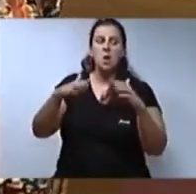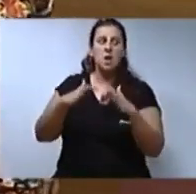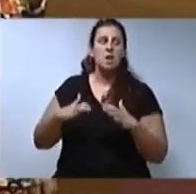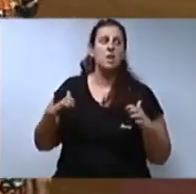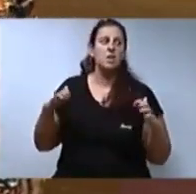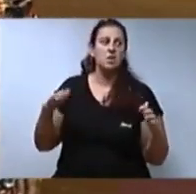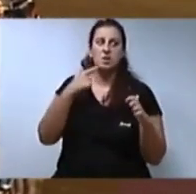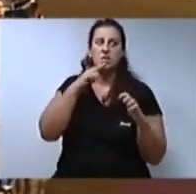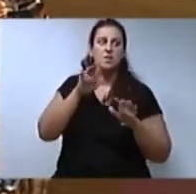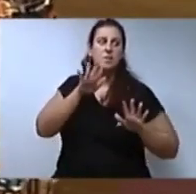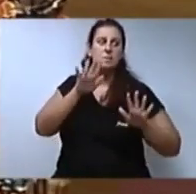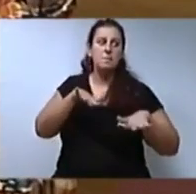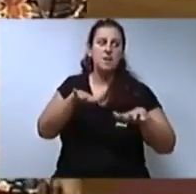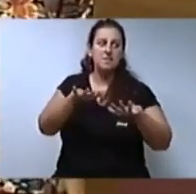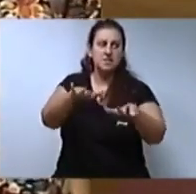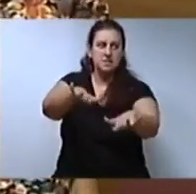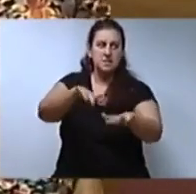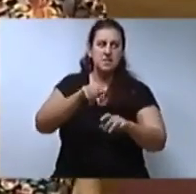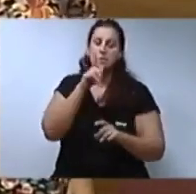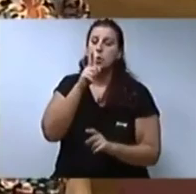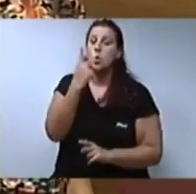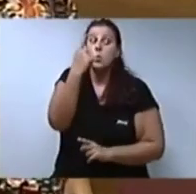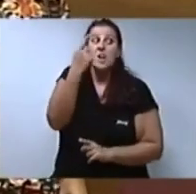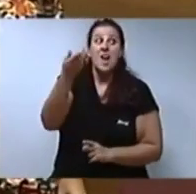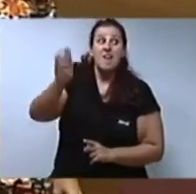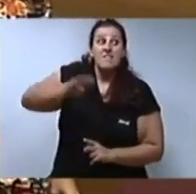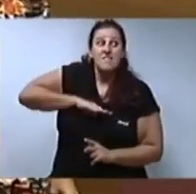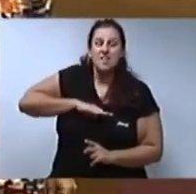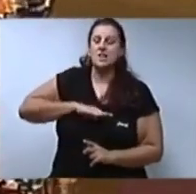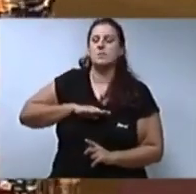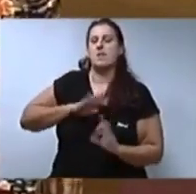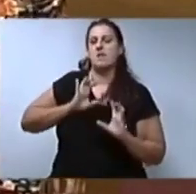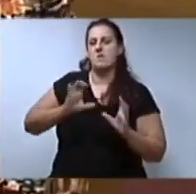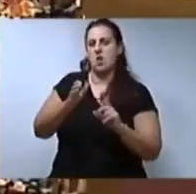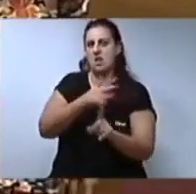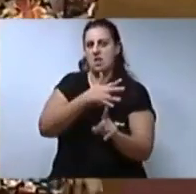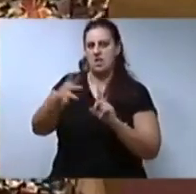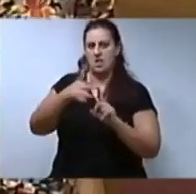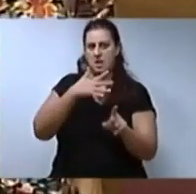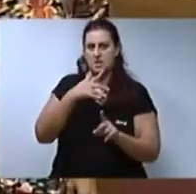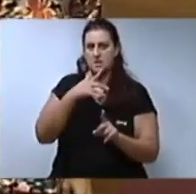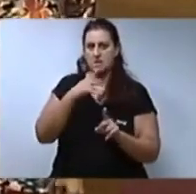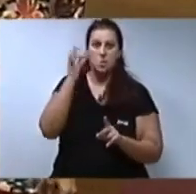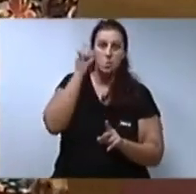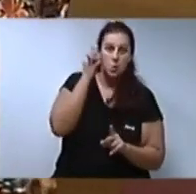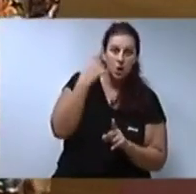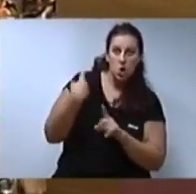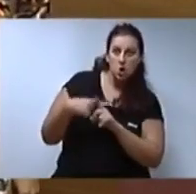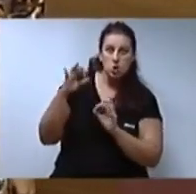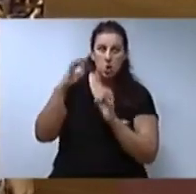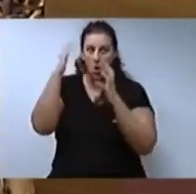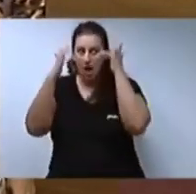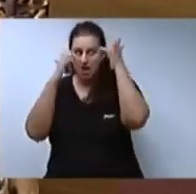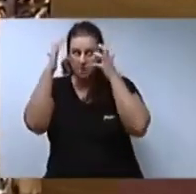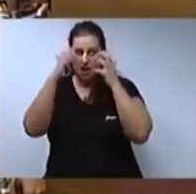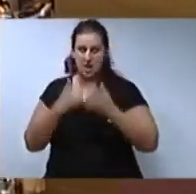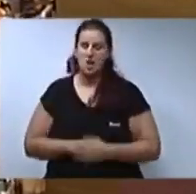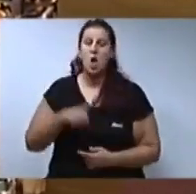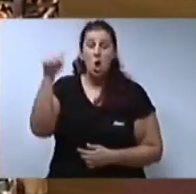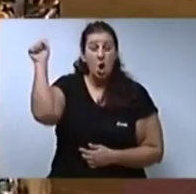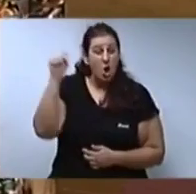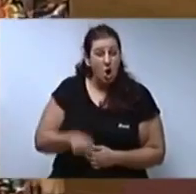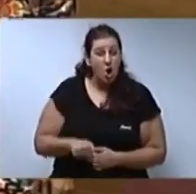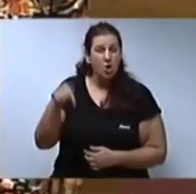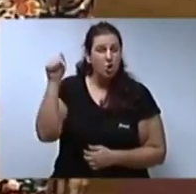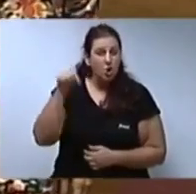manifestar-se per cada víctima de violència, fora hombre, mujer, cosa o animal. i aquest és el dia, aquestes són